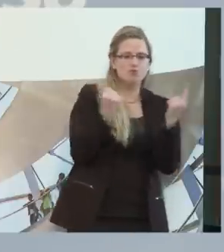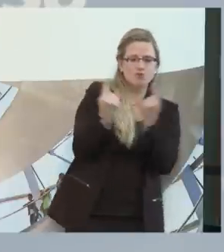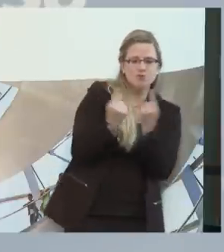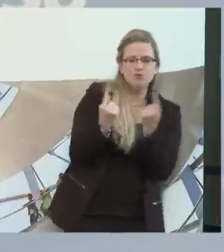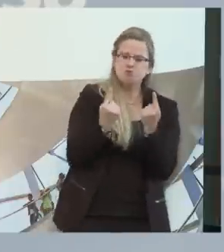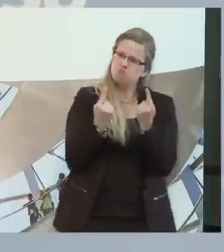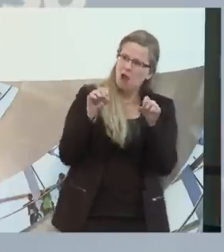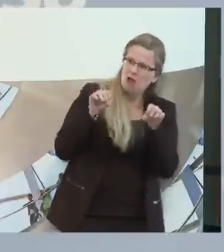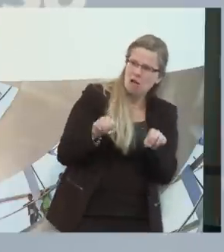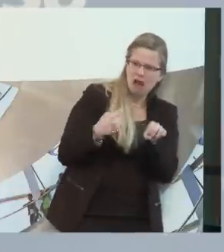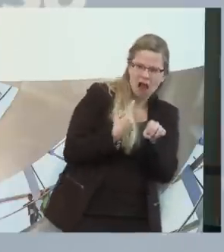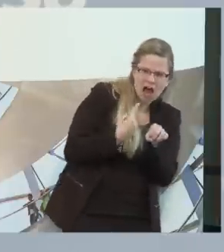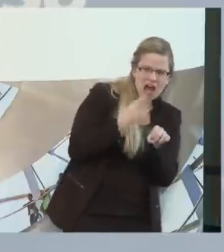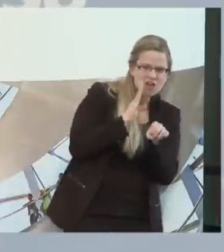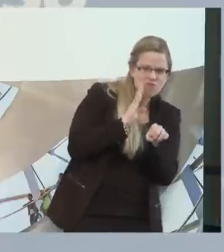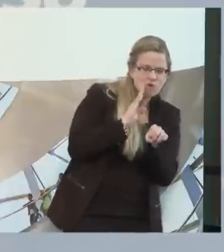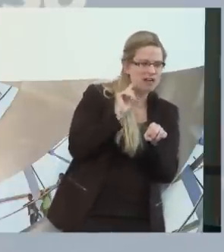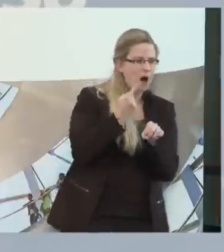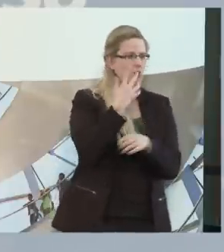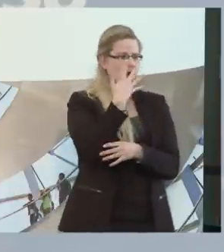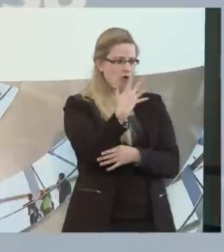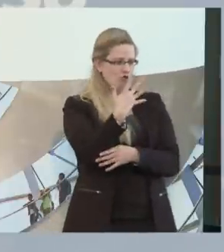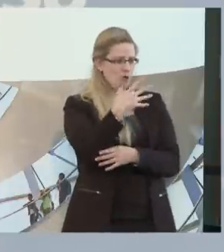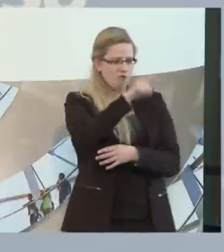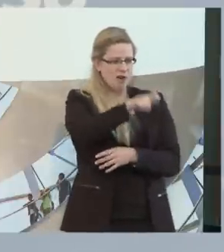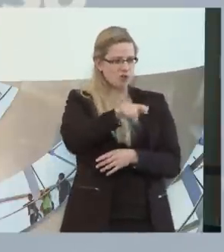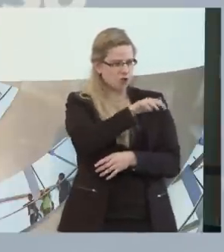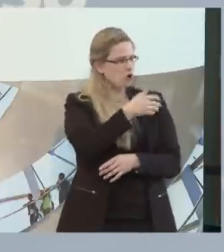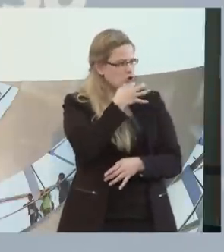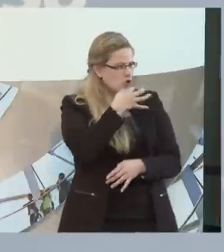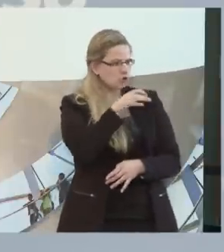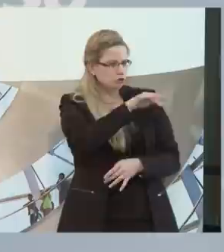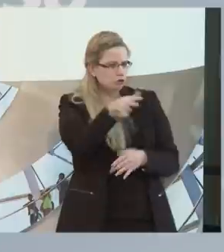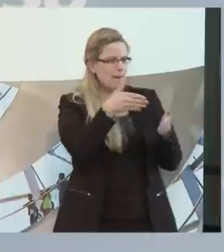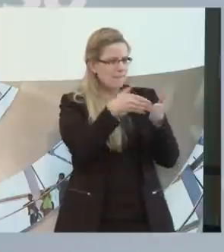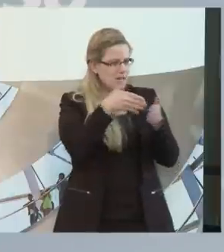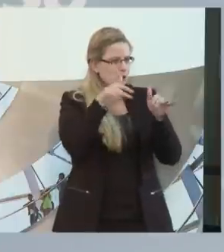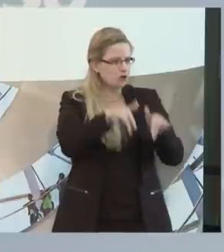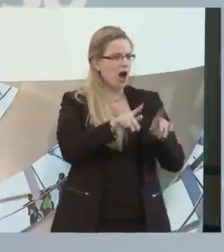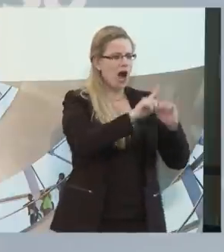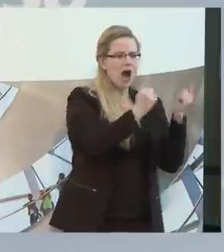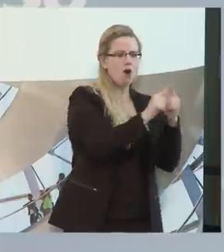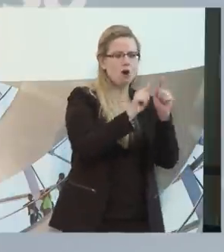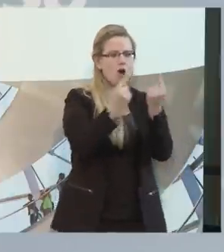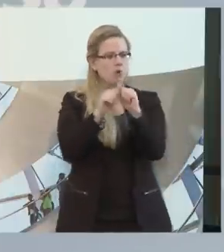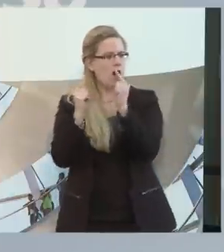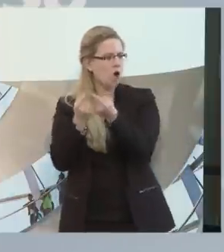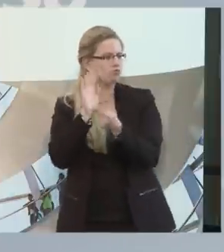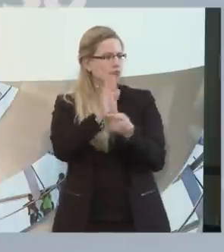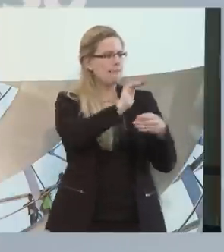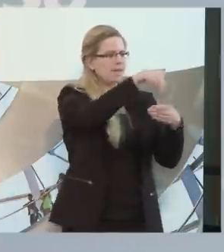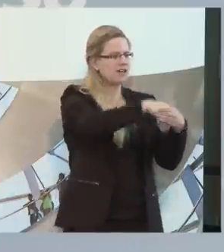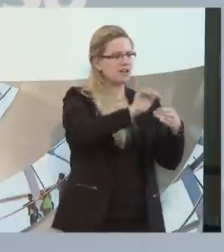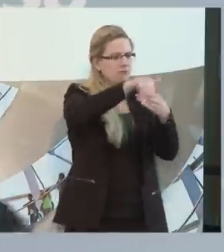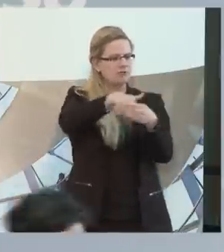eine Wohngruppe ist von fünf jungen Menschen mit Behinderungen, dann hat jeder ein eigenes Zimmer, jeder einen eigenen Briefkasten, jeder eine